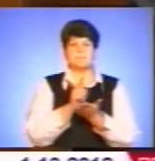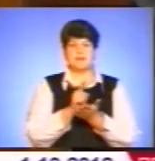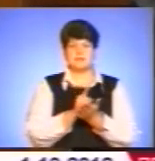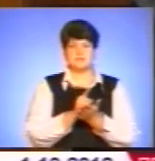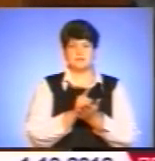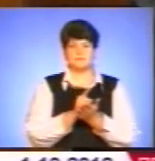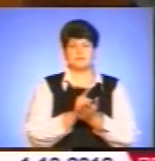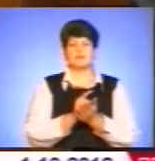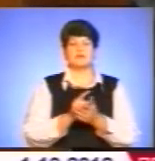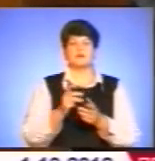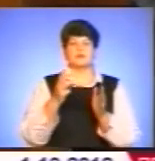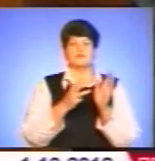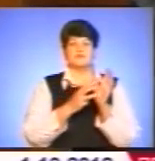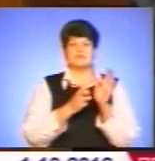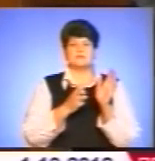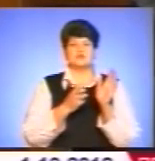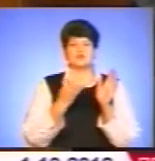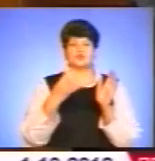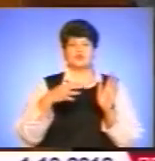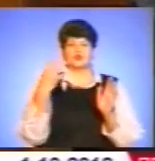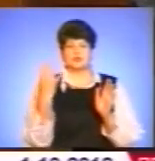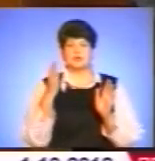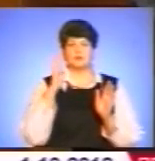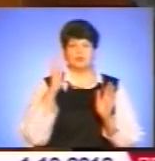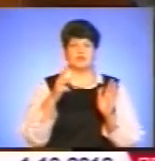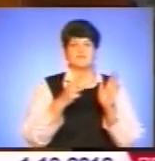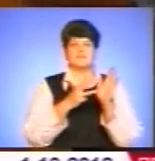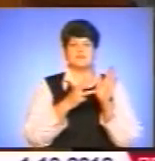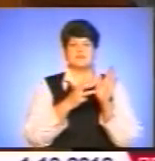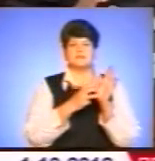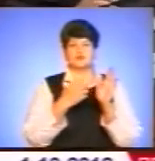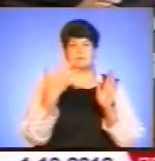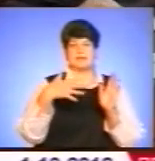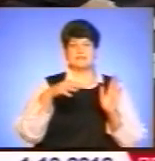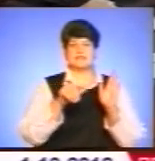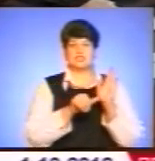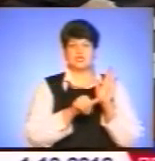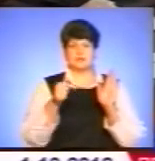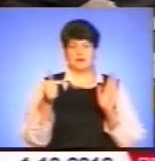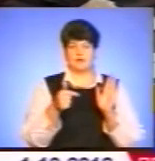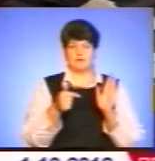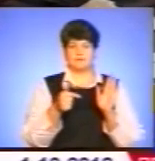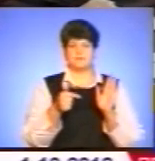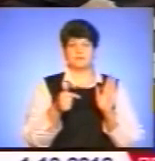становила 844 гривень, а становитиме 856 гривень. У парламенті зареєстрували законопроект про